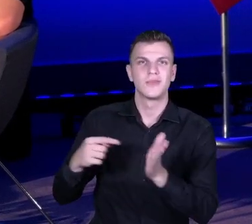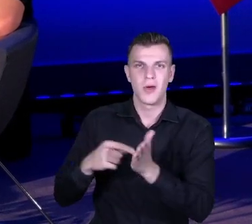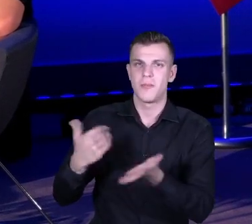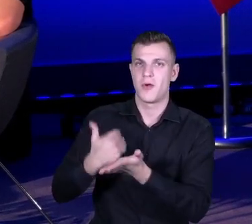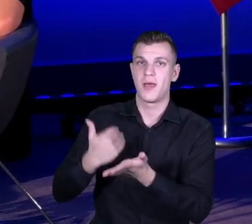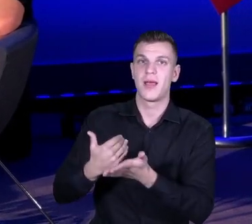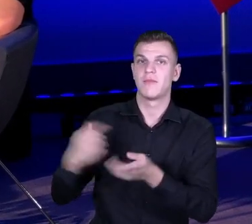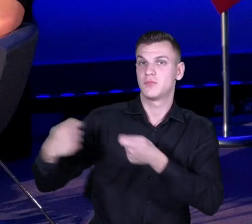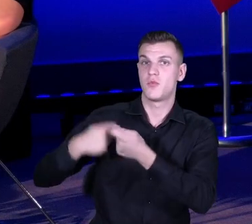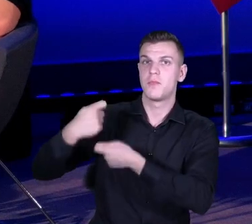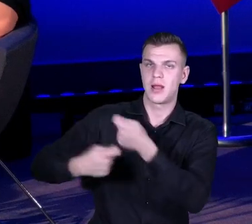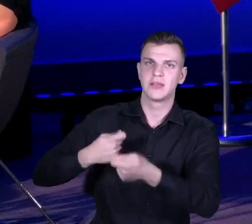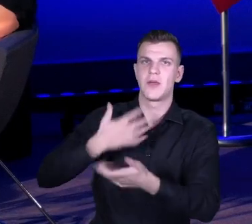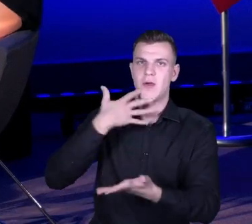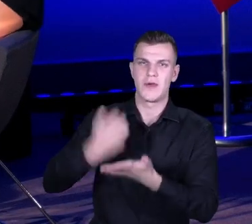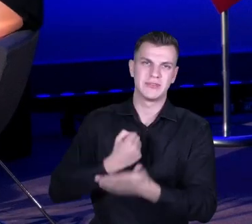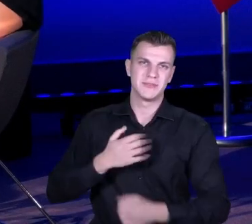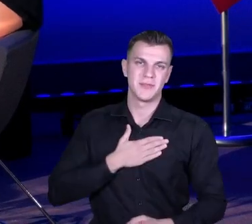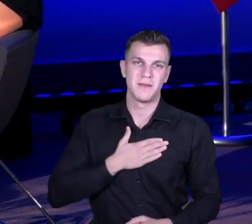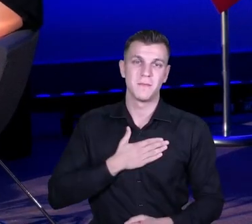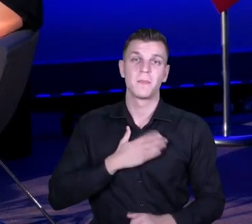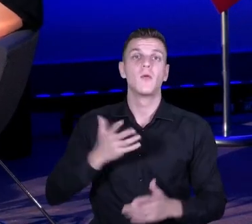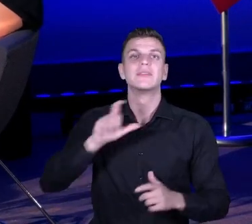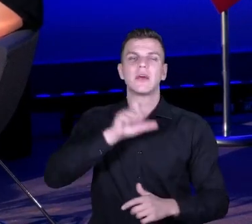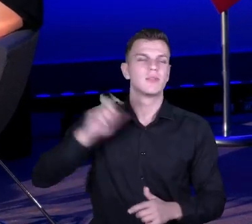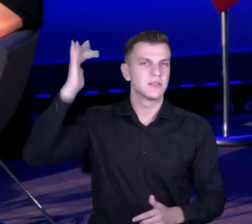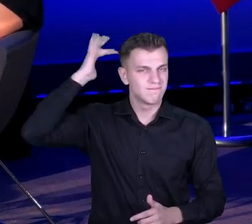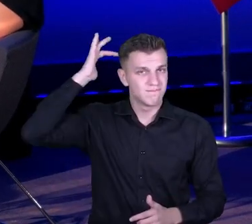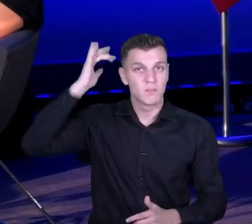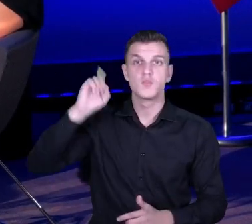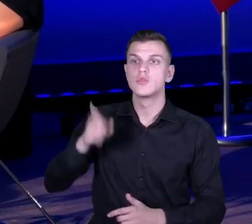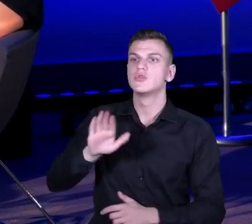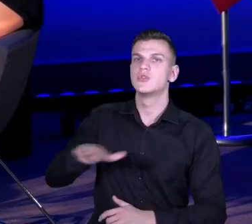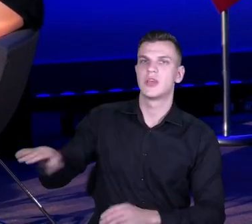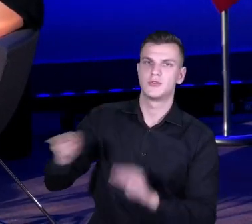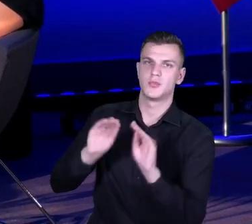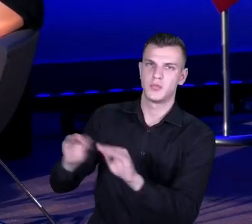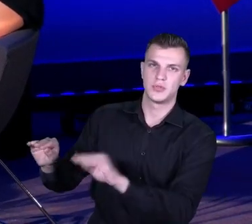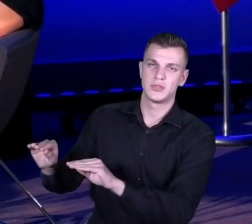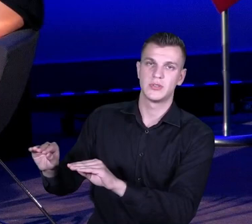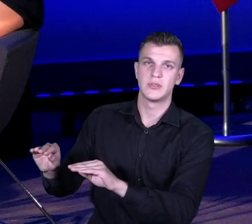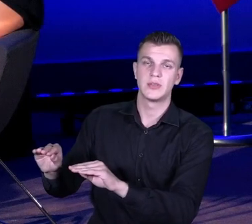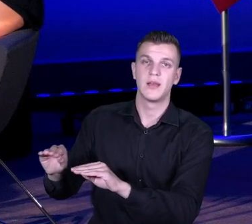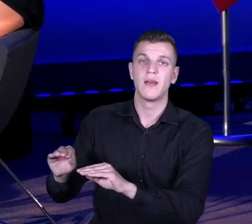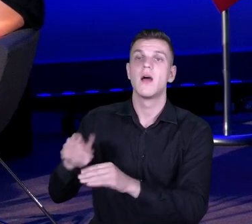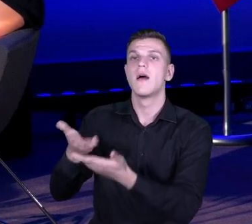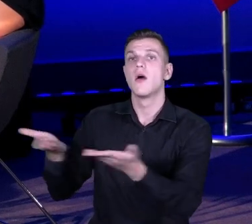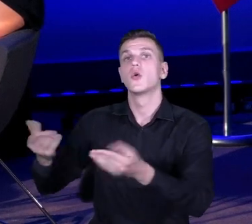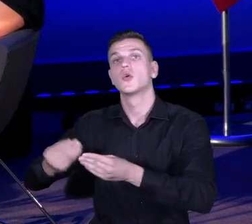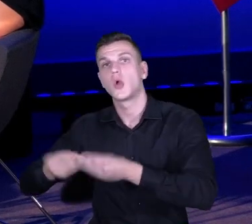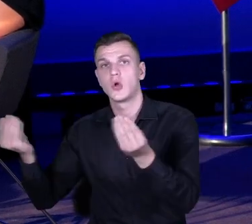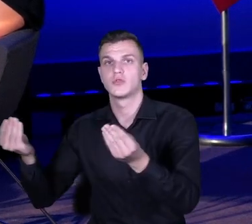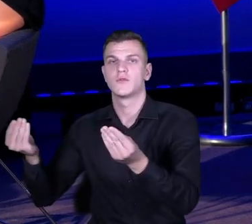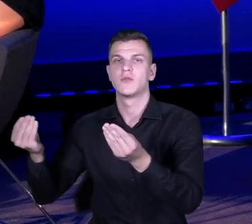cały czas z tyłu głowy mam uczenie się uczniów, te procesy związane z ich rozwojem, dla